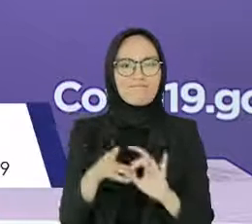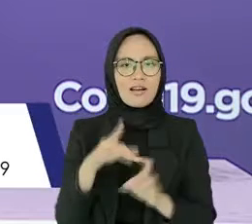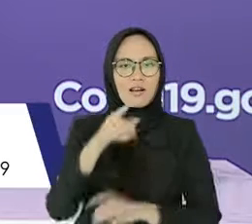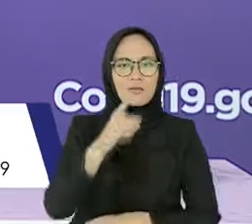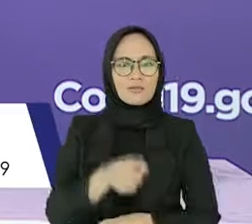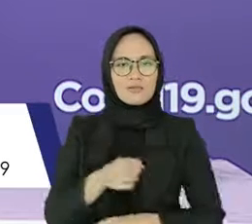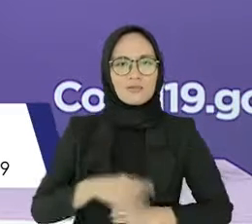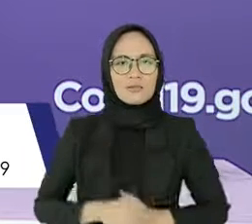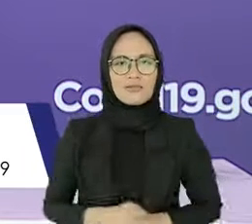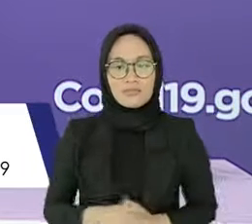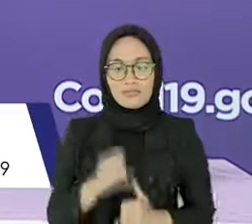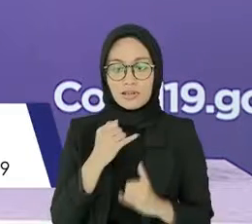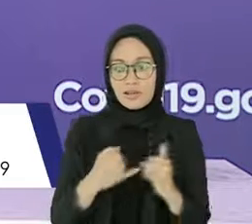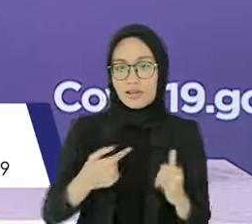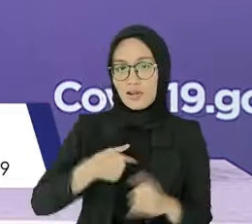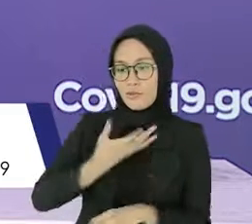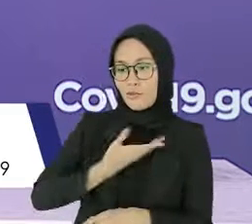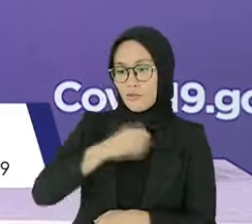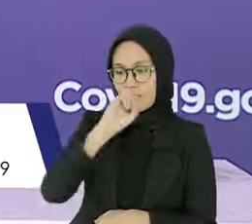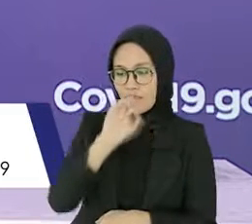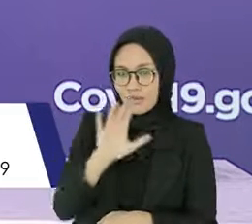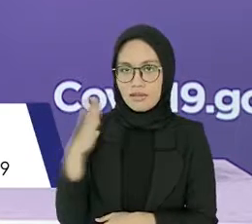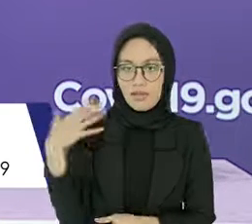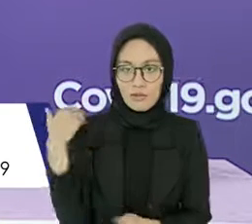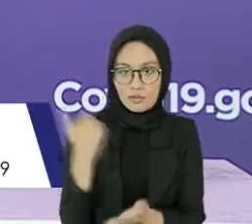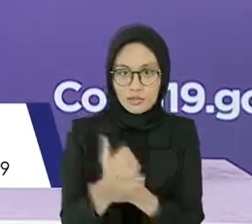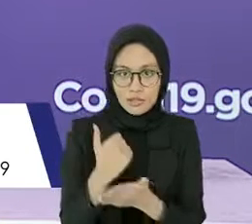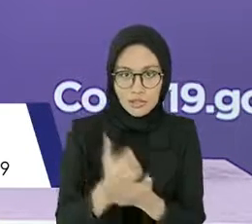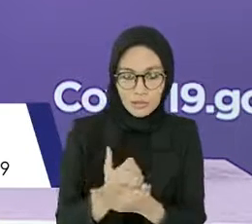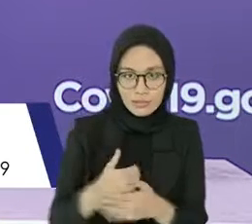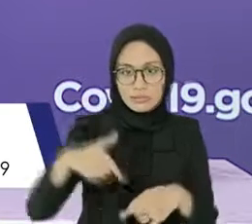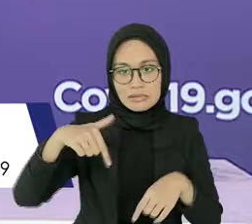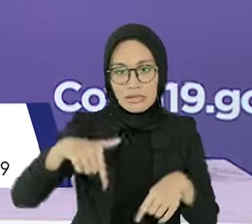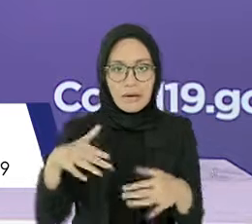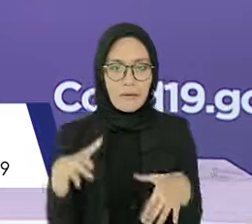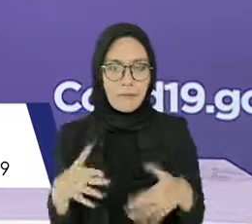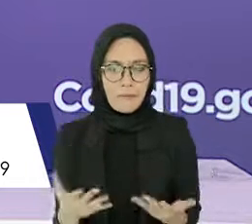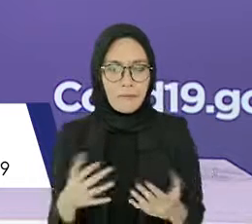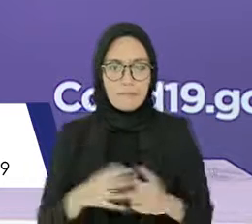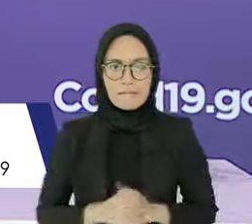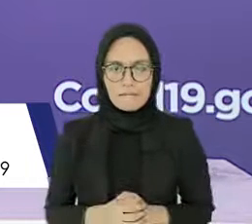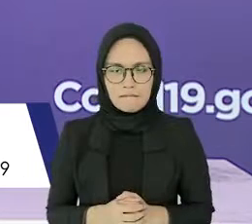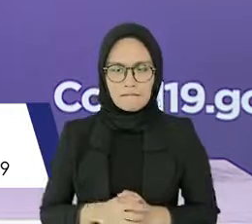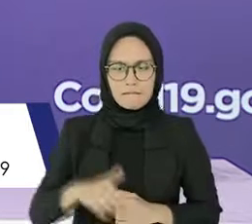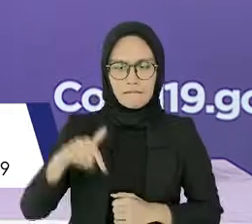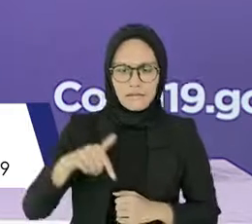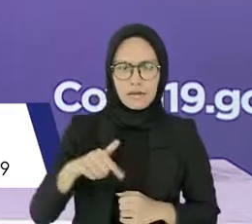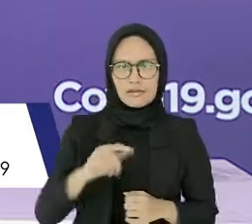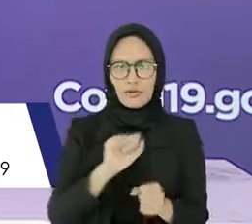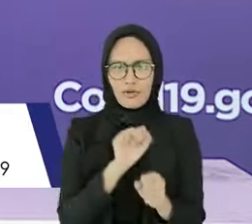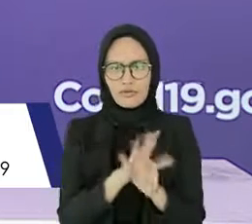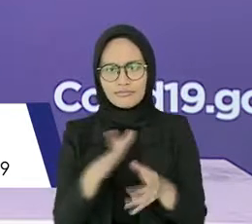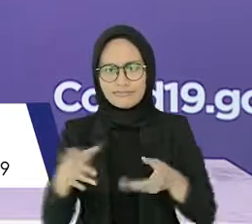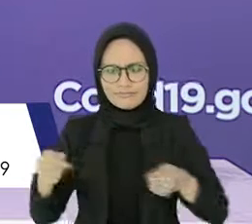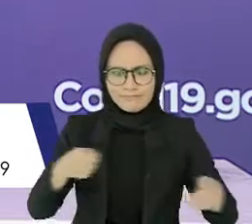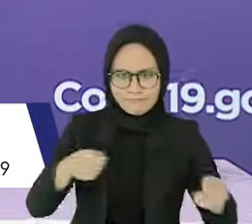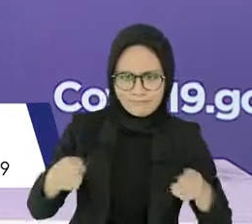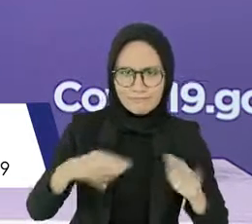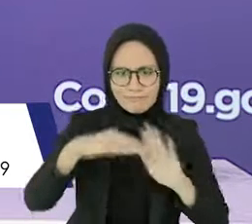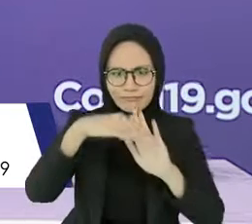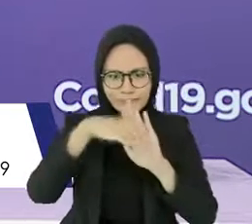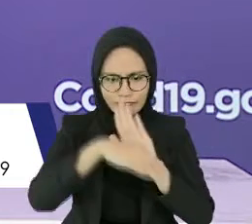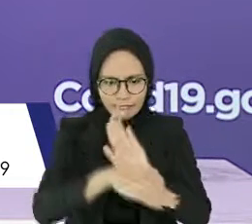saya ingatkan bahwa tugas kita saat ini telah beralih dari hanya sekedar mencapai kondisi kasus yang terkendali kepada